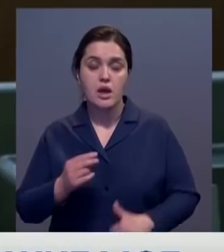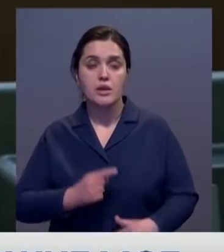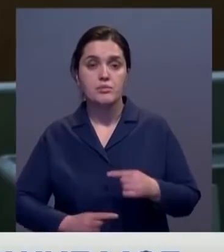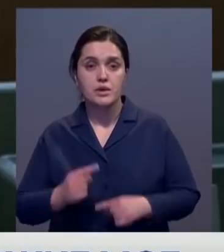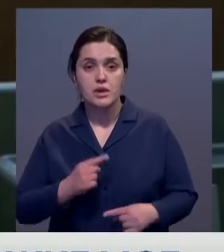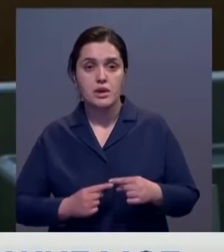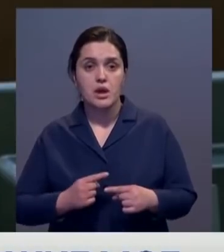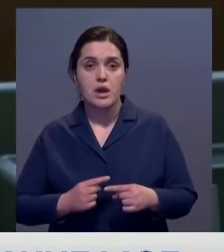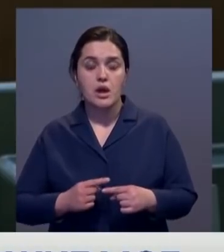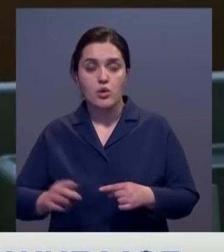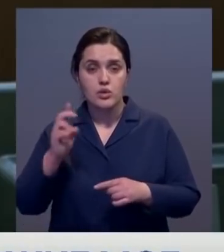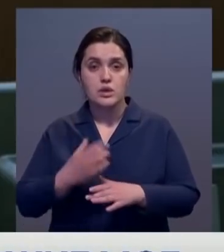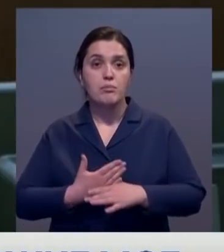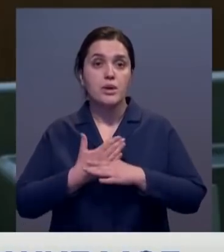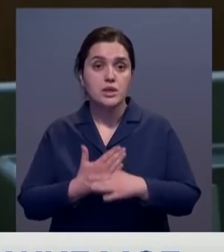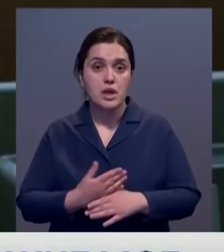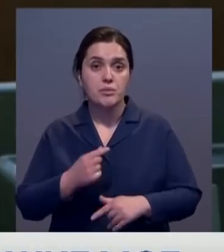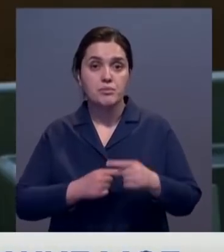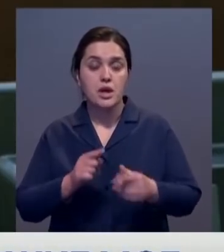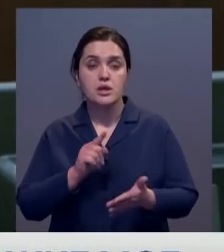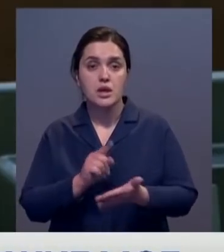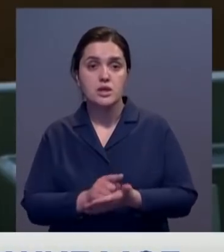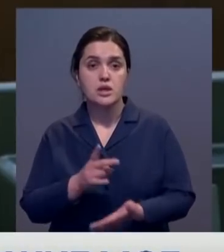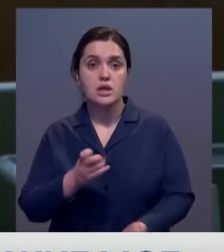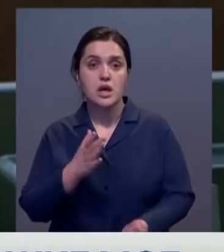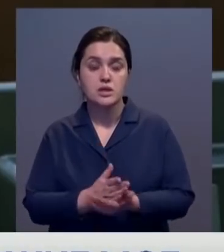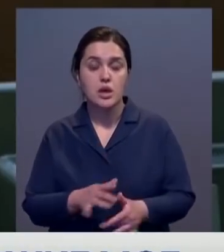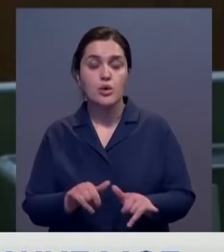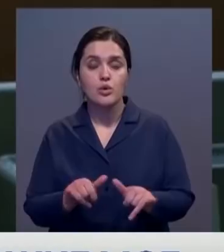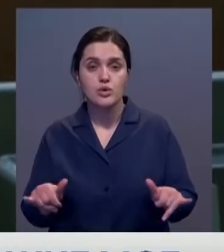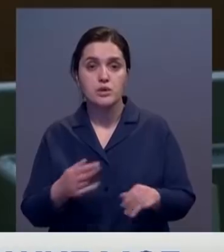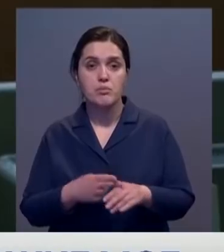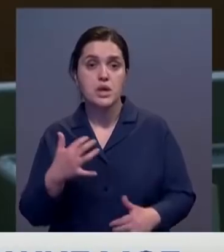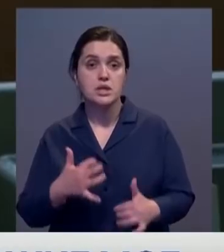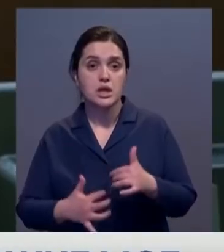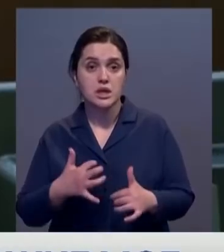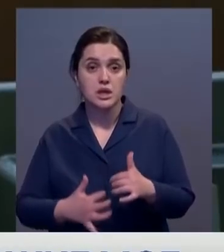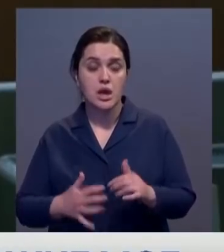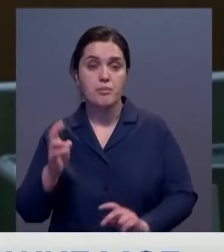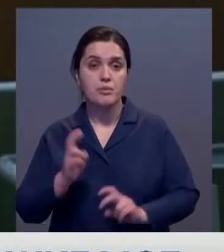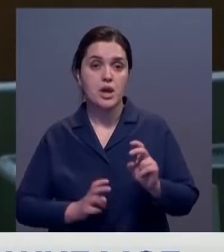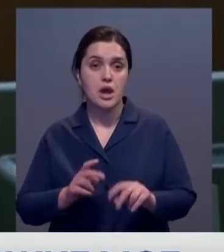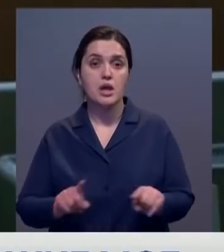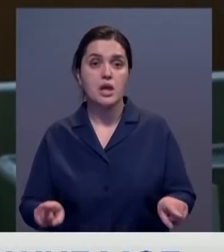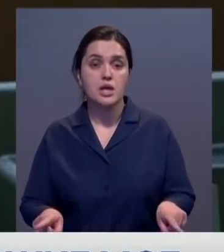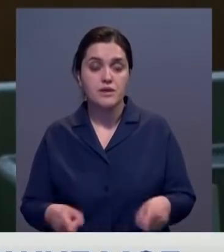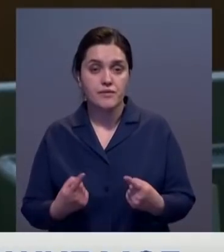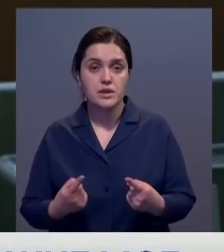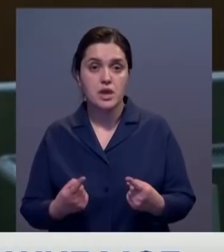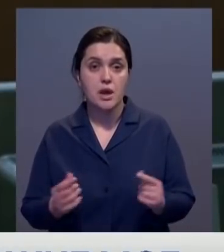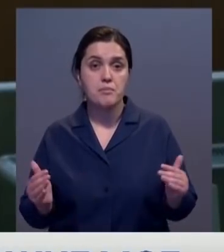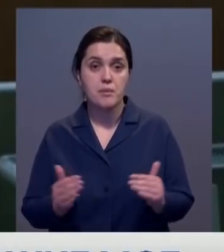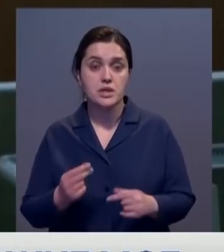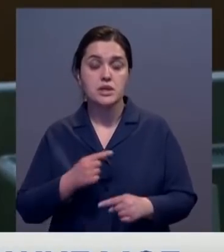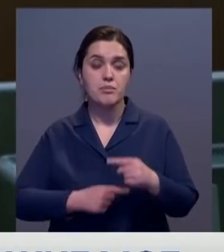Косподдержка бизнеса должна быть нацелена на рост числа средних предприятий, развитие и переход малого